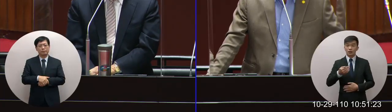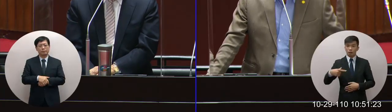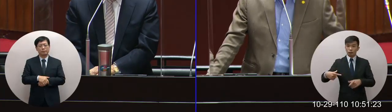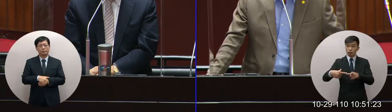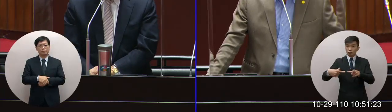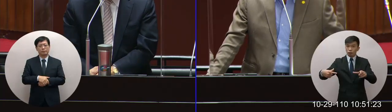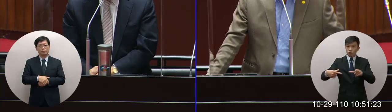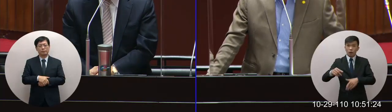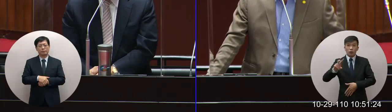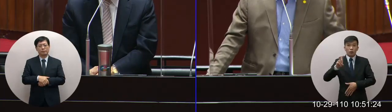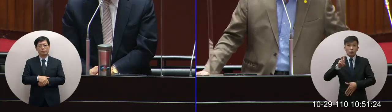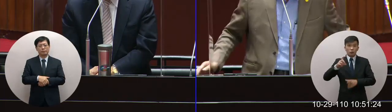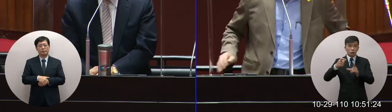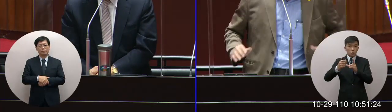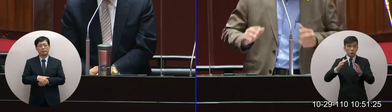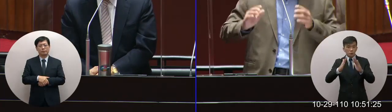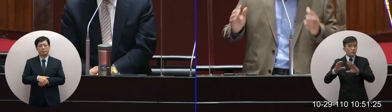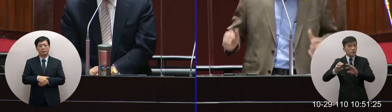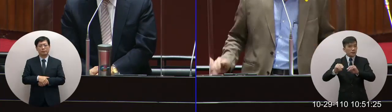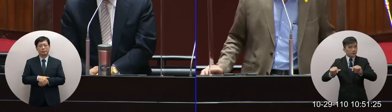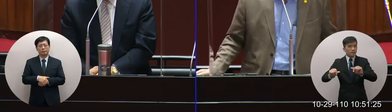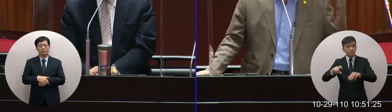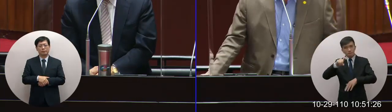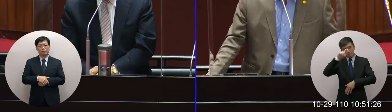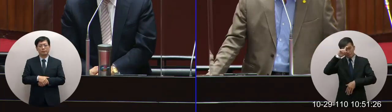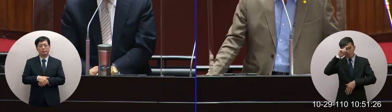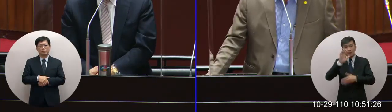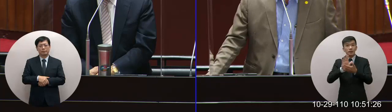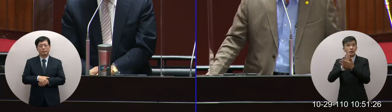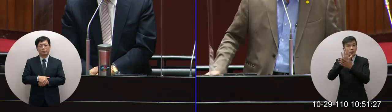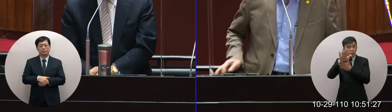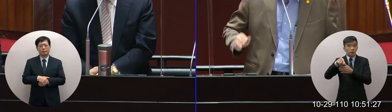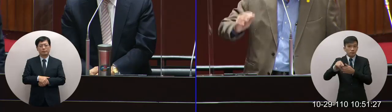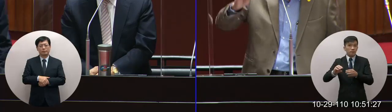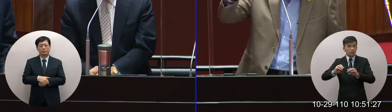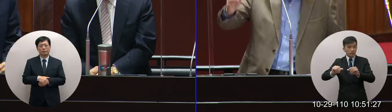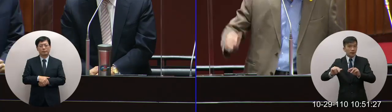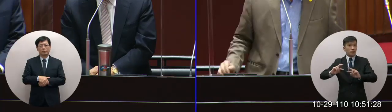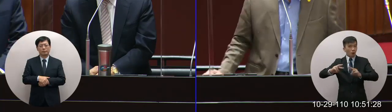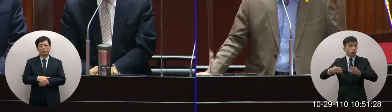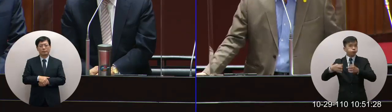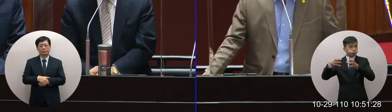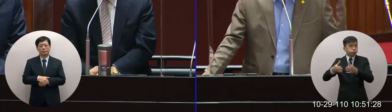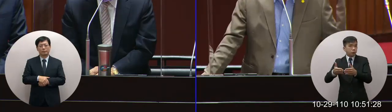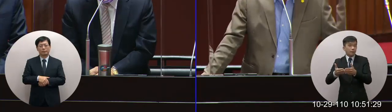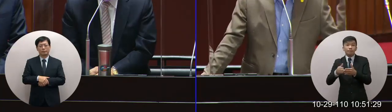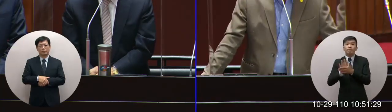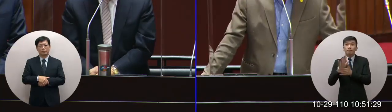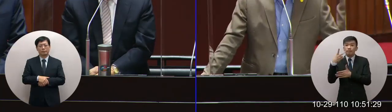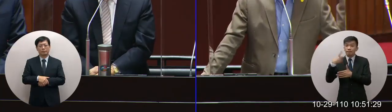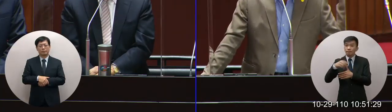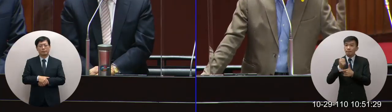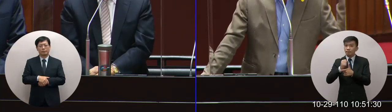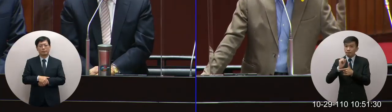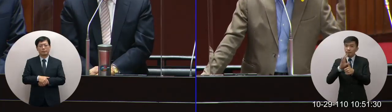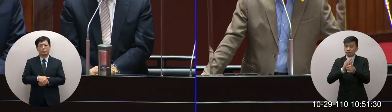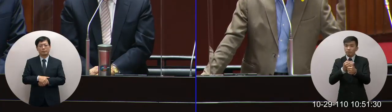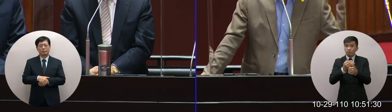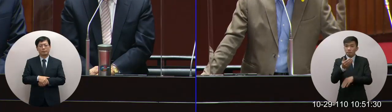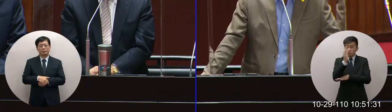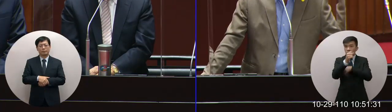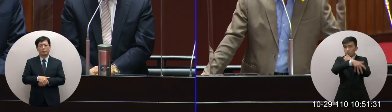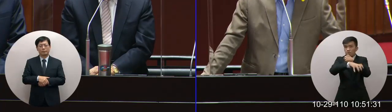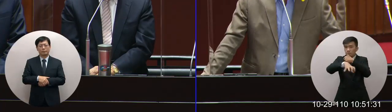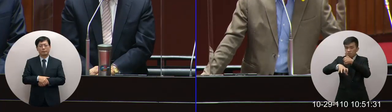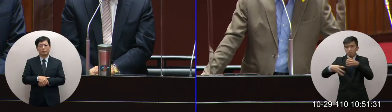的土地我們有一些想法希望說未來能夠活化活用這個部分我們等一下再來跟這些各部會部